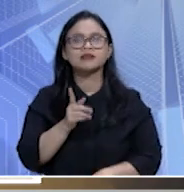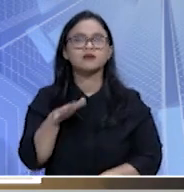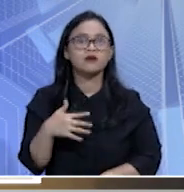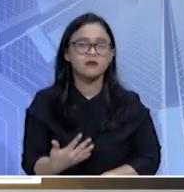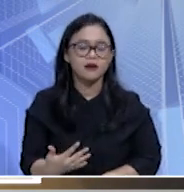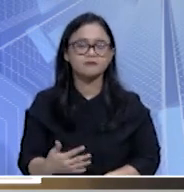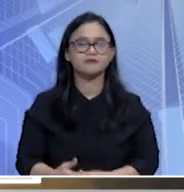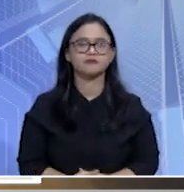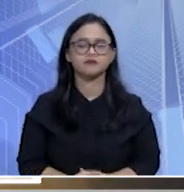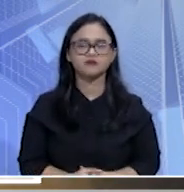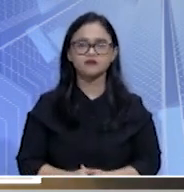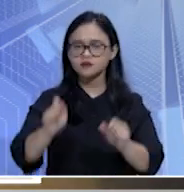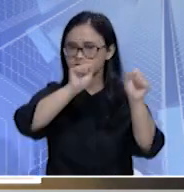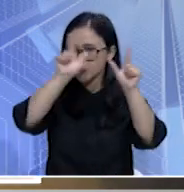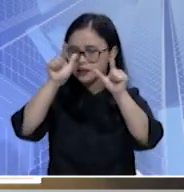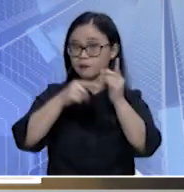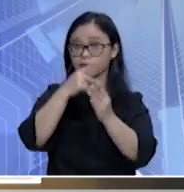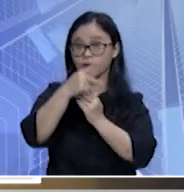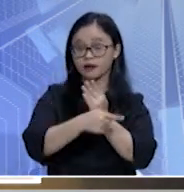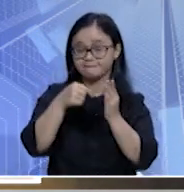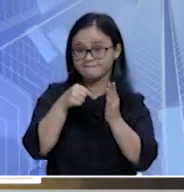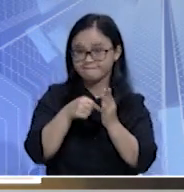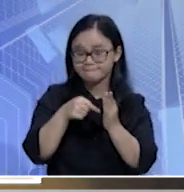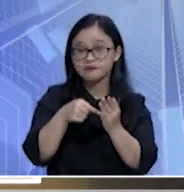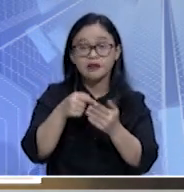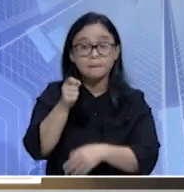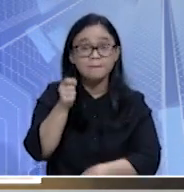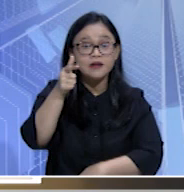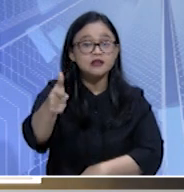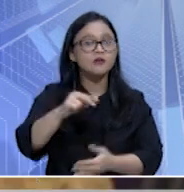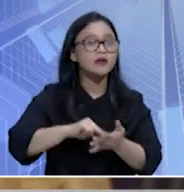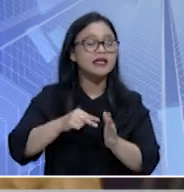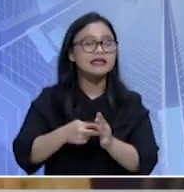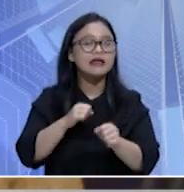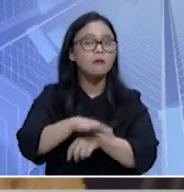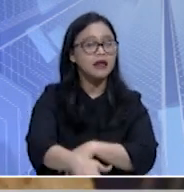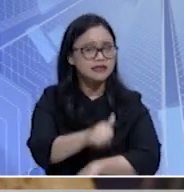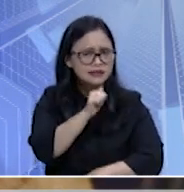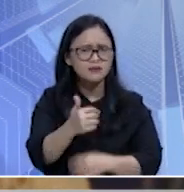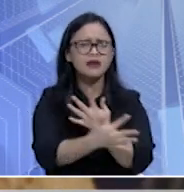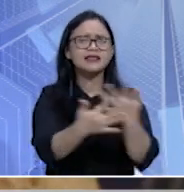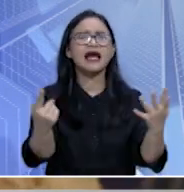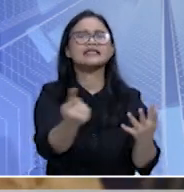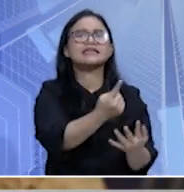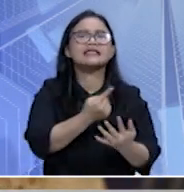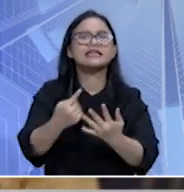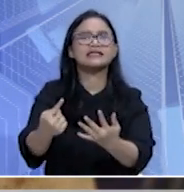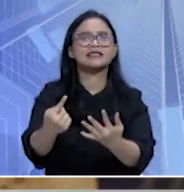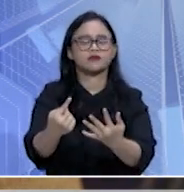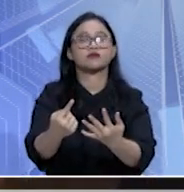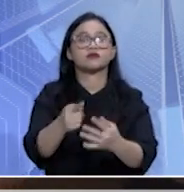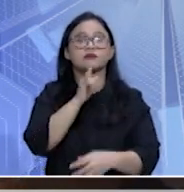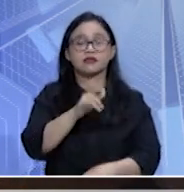apa? Konsep ini, program ini besoknya akan kembali ke masyarakat. Jadi Borobudur menjadi super